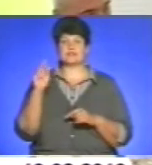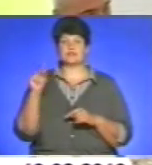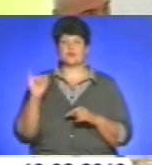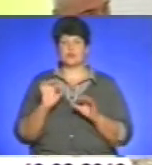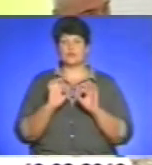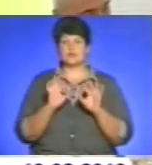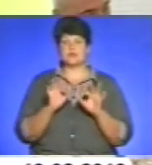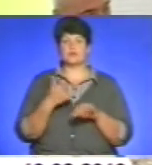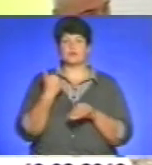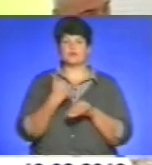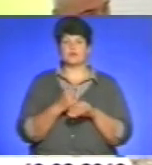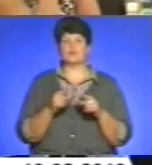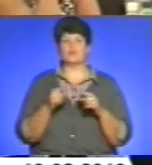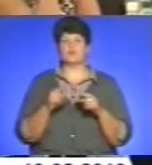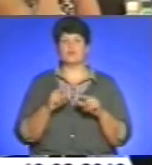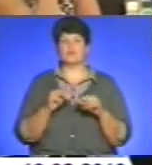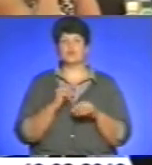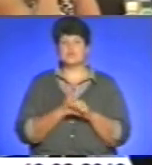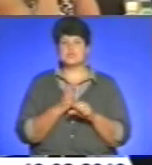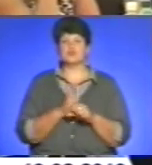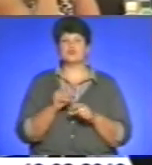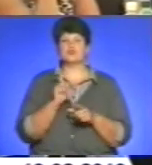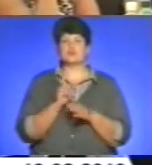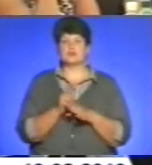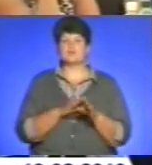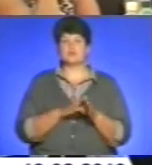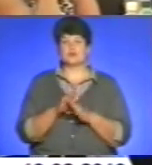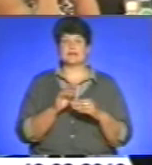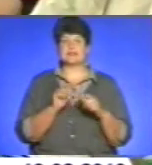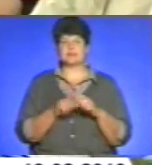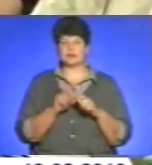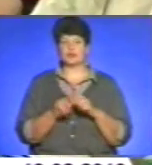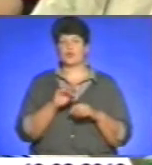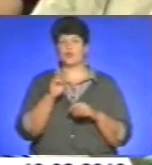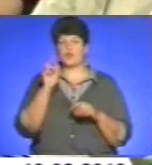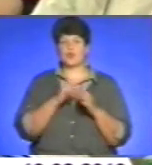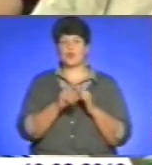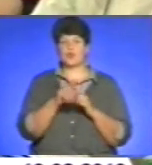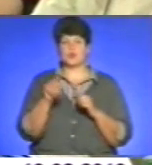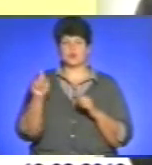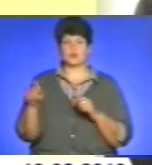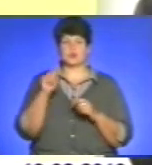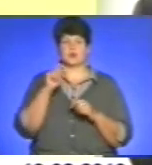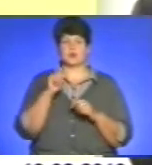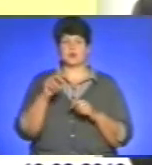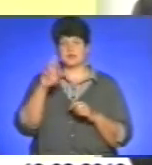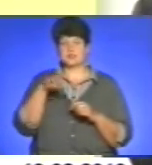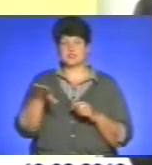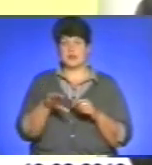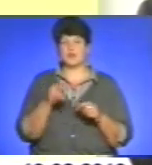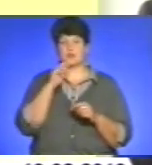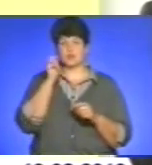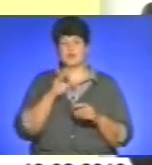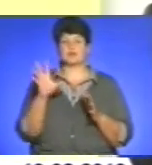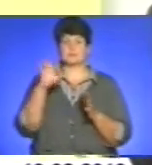основні функції, які повинні виконувати інспекції праці кожної країни і України зокрема. Будь-яка інспекція праці